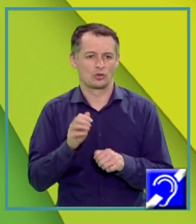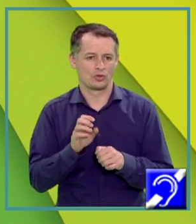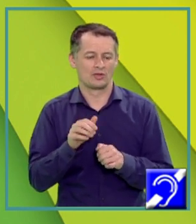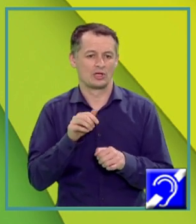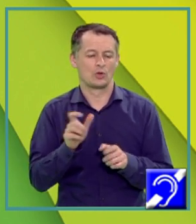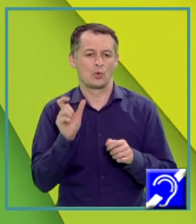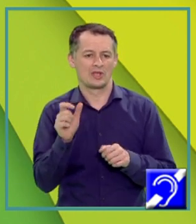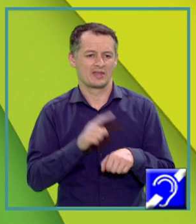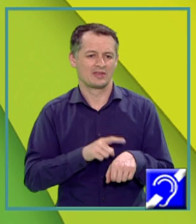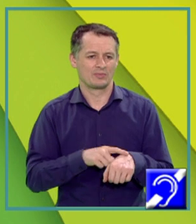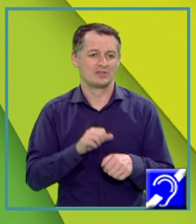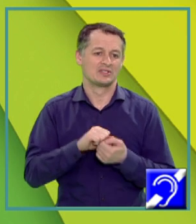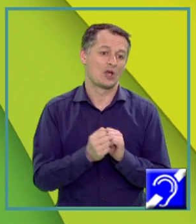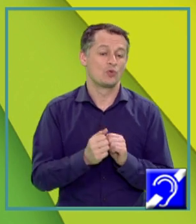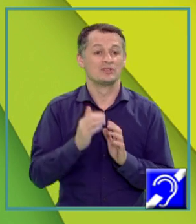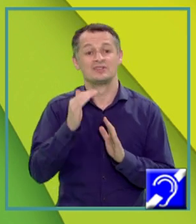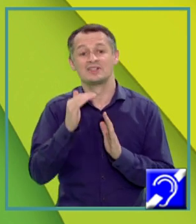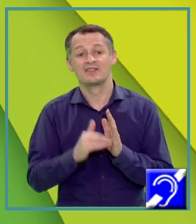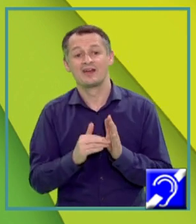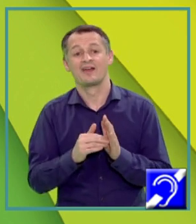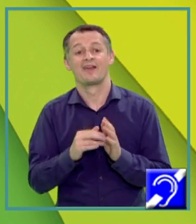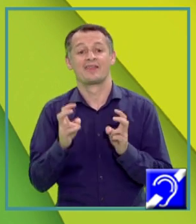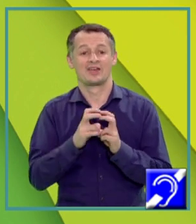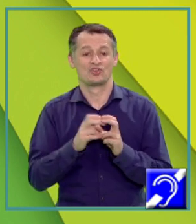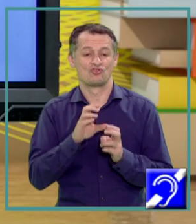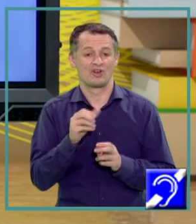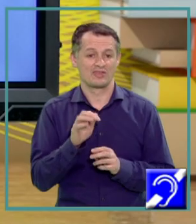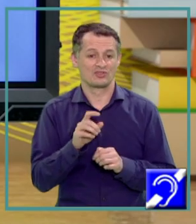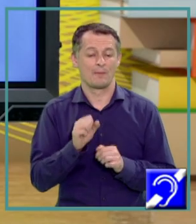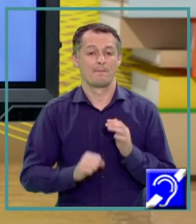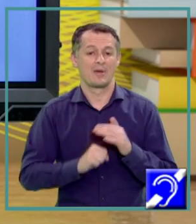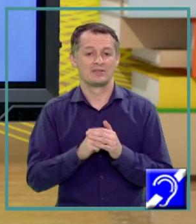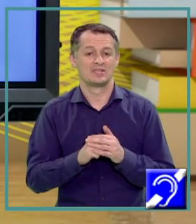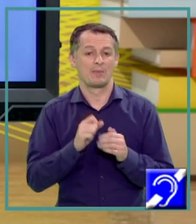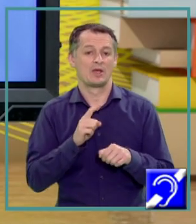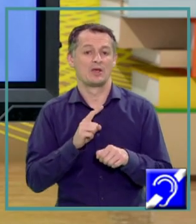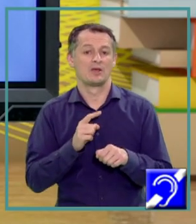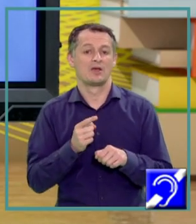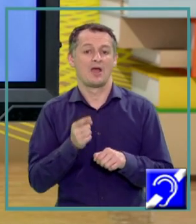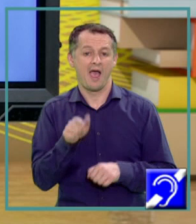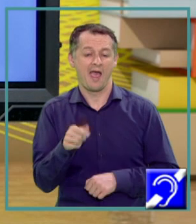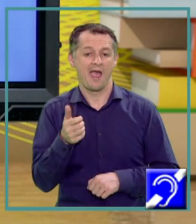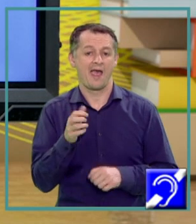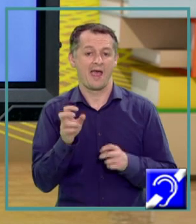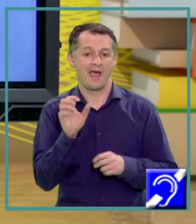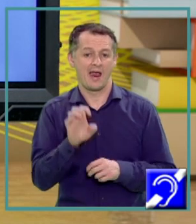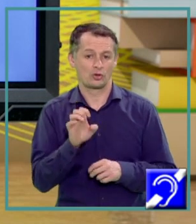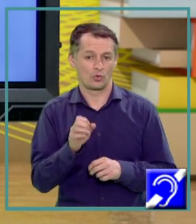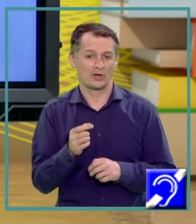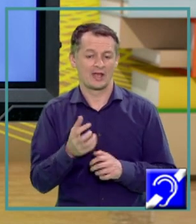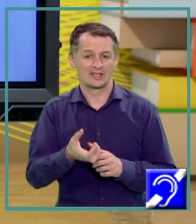cinetice maxime a electronilor extrași din catod în unitatea de timp Pentru a rezolva problema, să ne